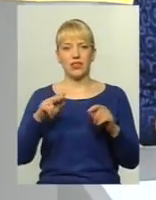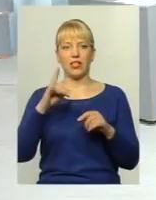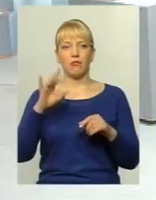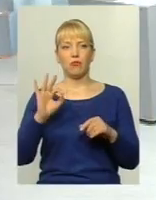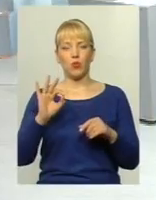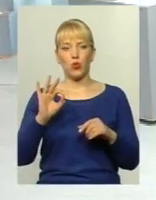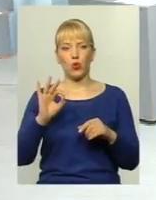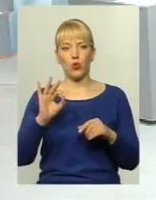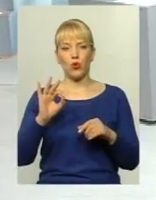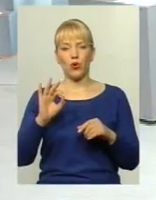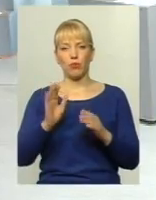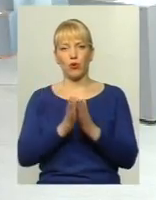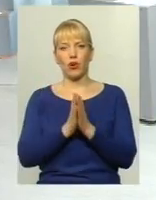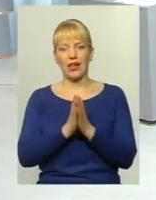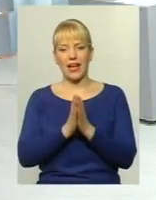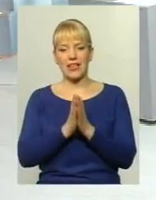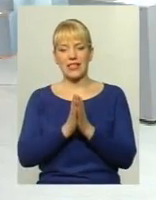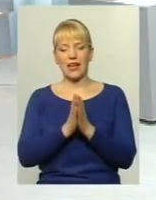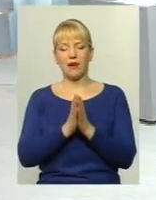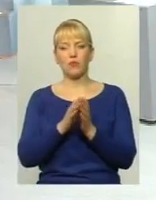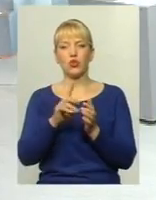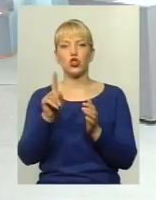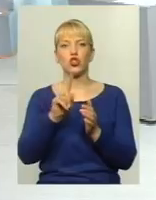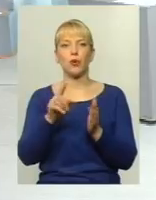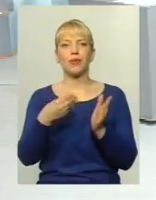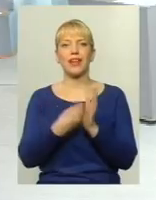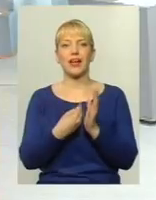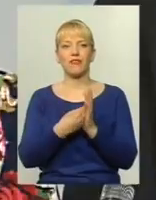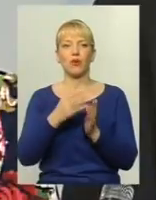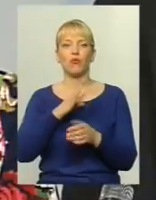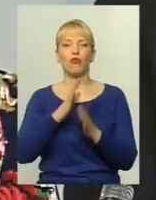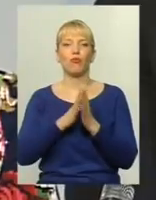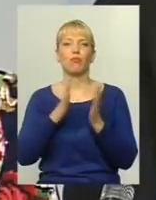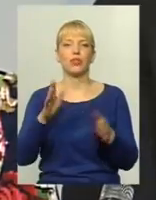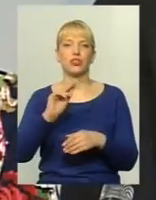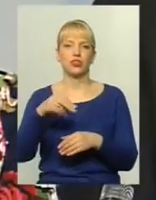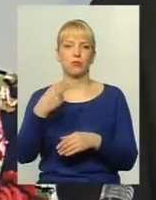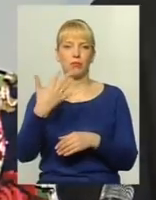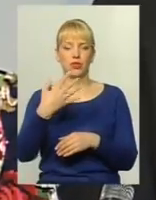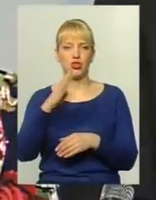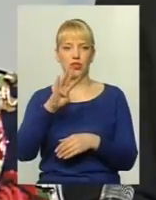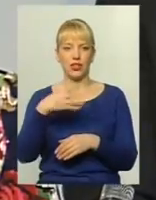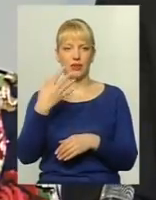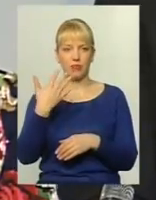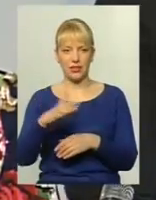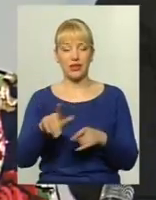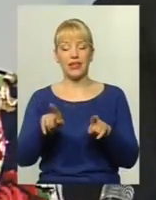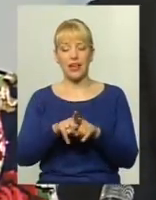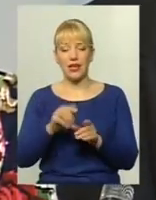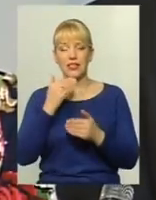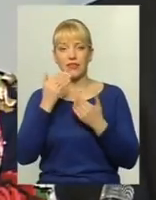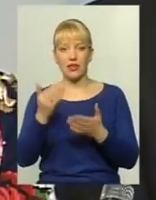тариф значно вищий, ніж 4,50? Так, відповідно, звернення і було звернення від асоціації.